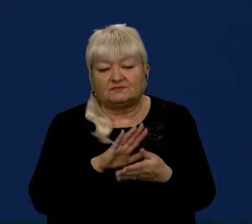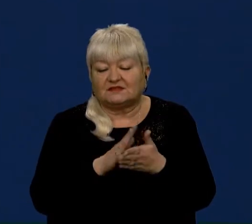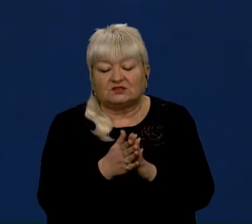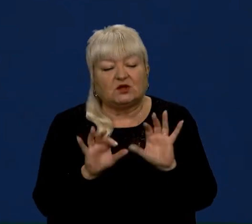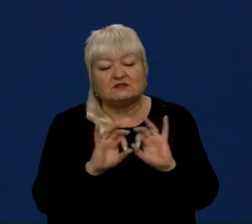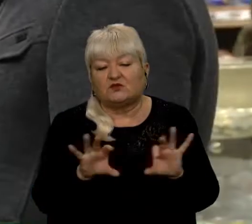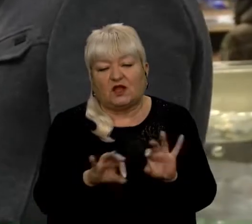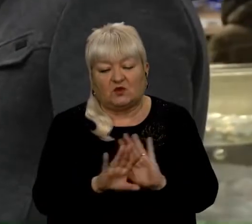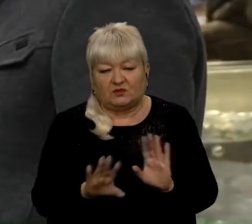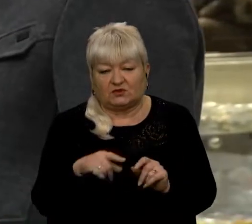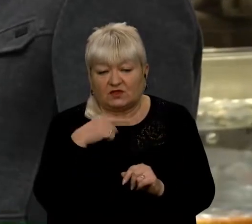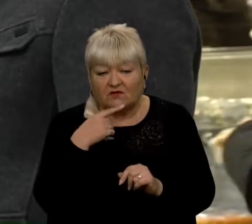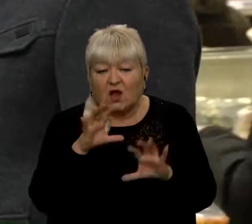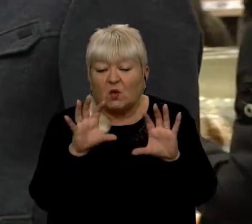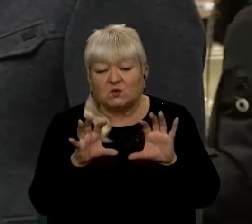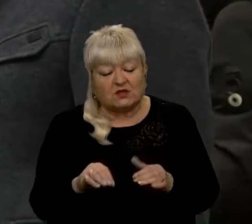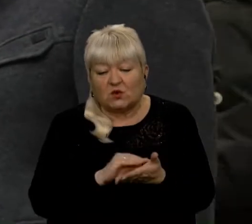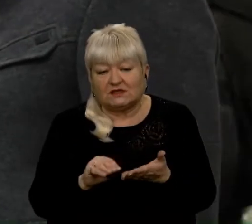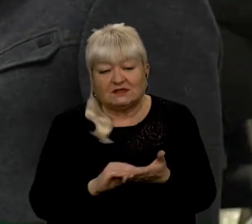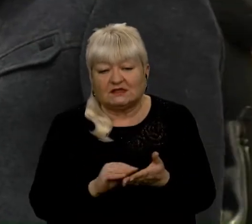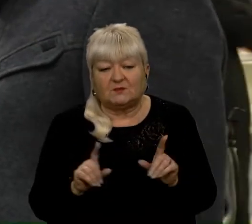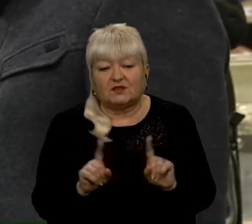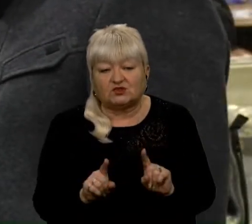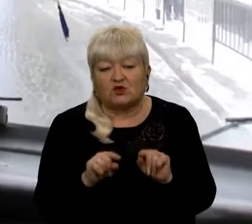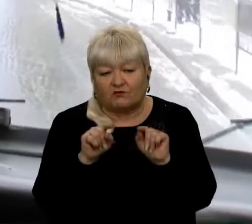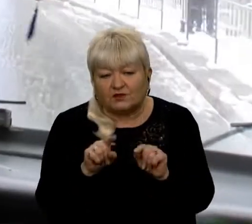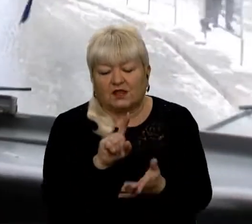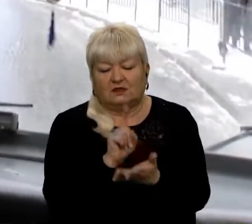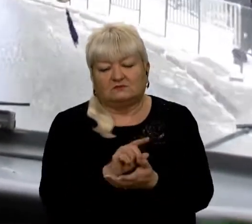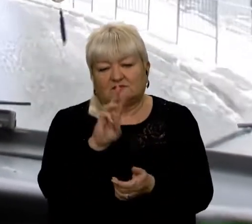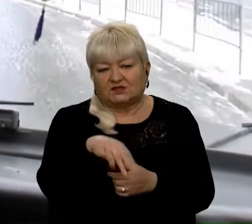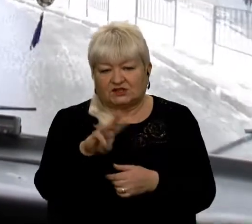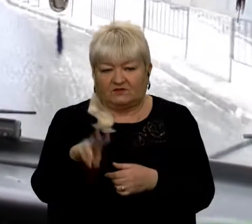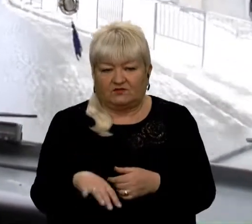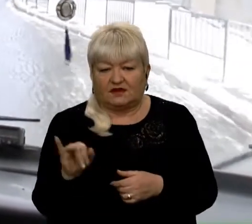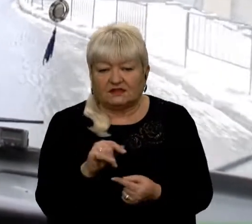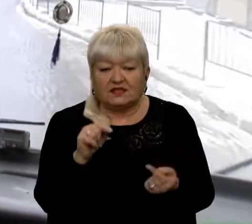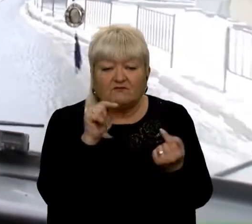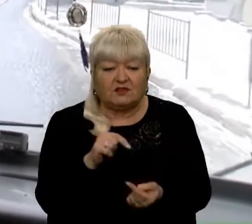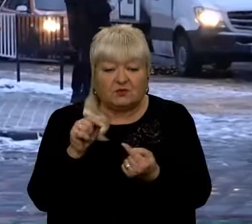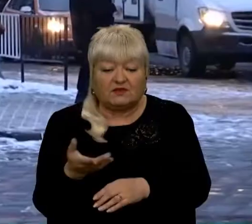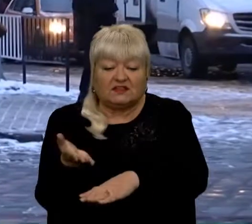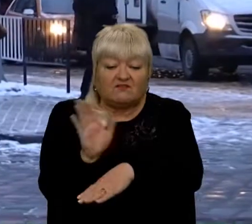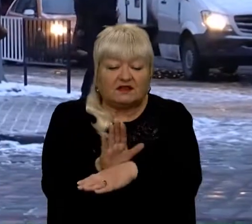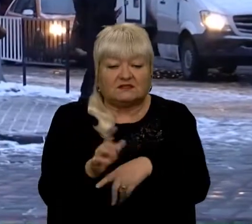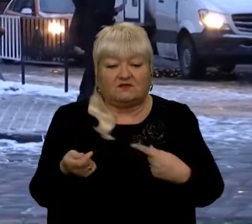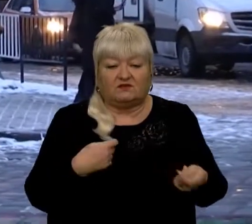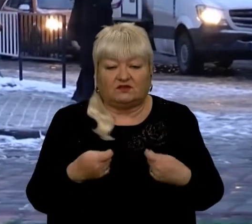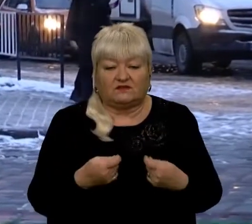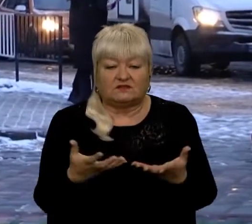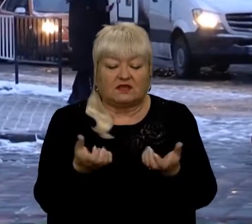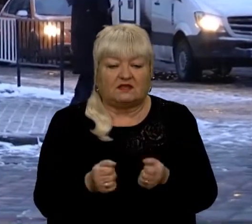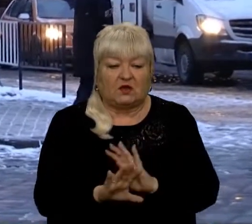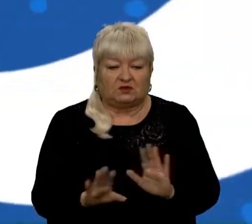коментують. Мовляв, у законі не прописано, що саме вони мають штрафувати. Та й відповідних вказівок від керівництва не